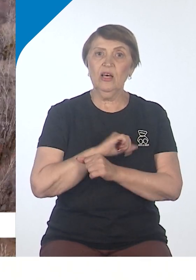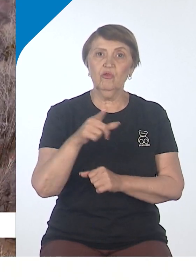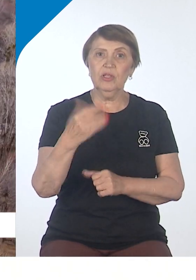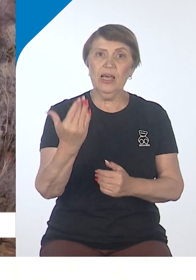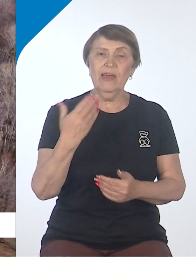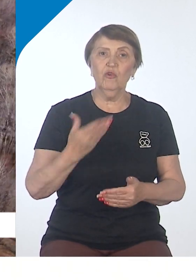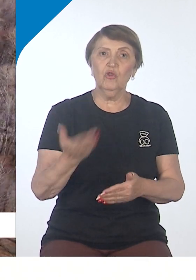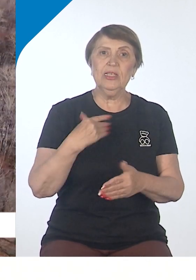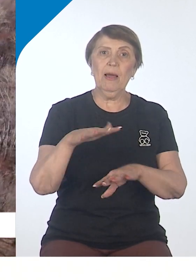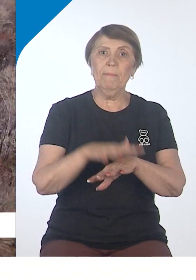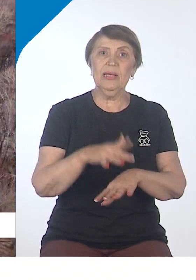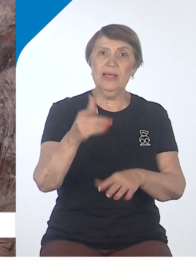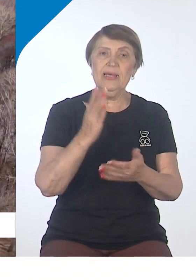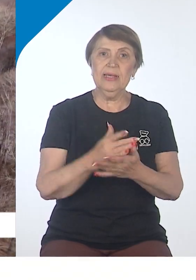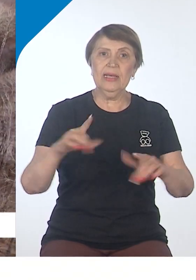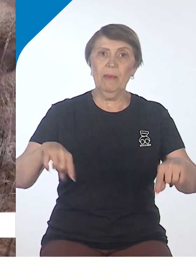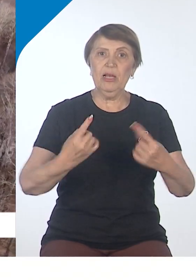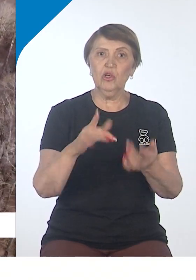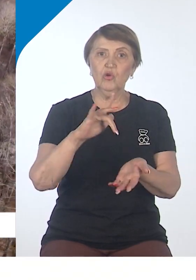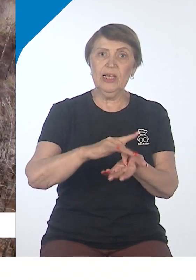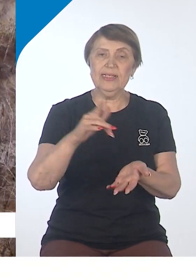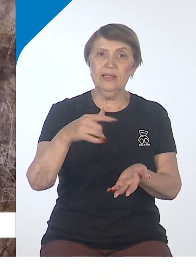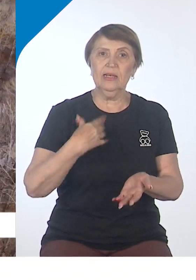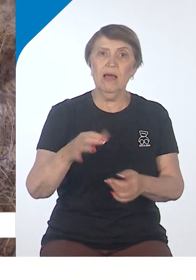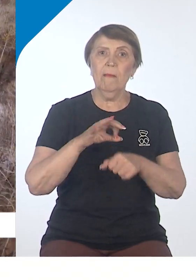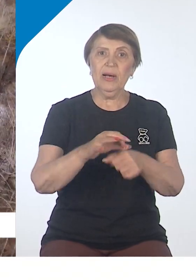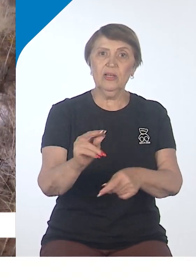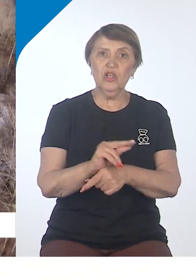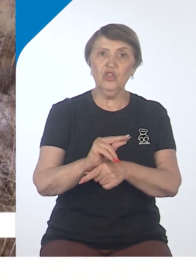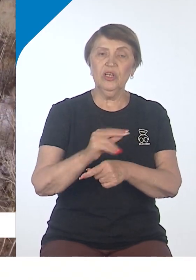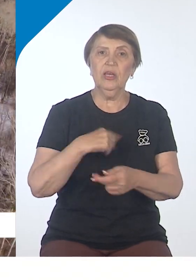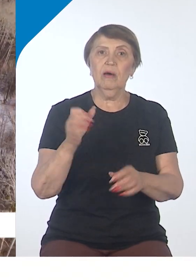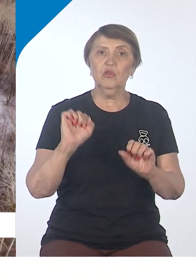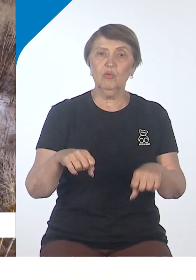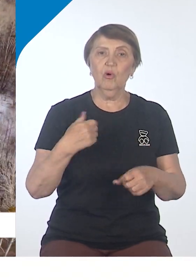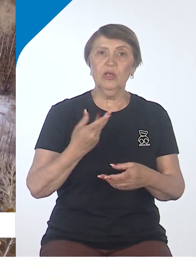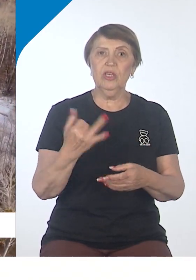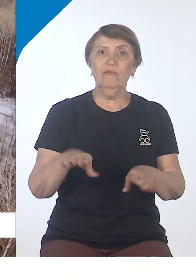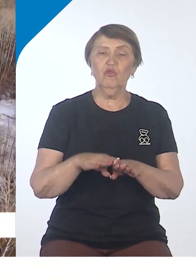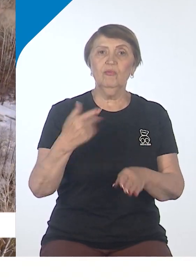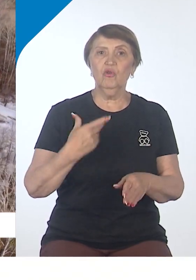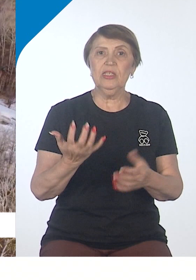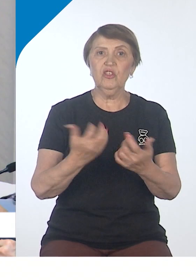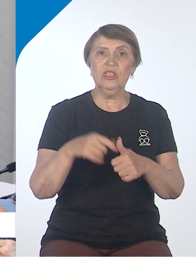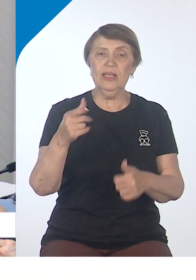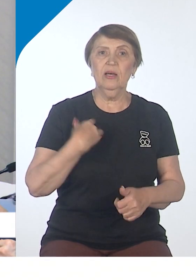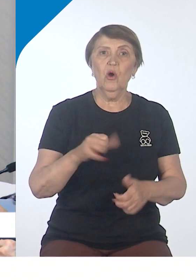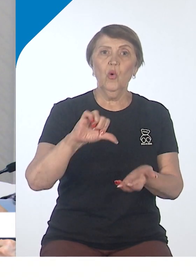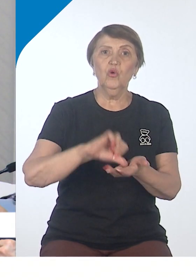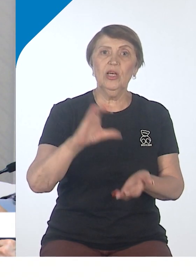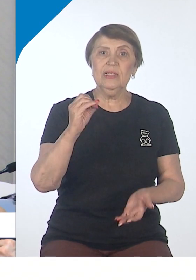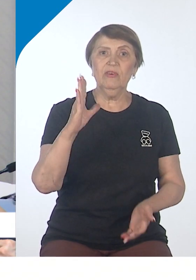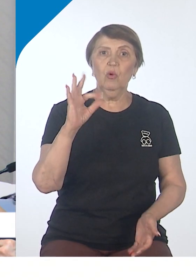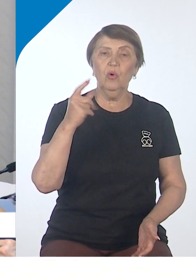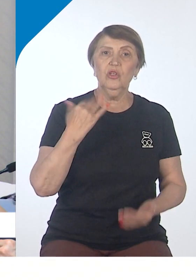базе планируется создание реабилитационного центра. Проходить лечение там смогут в том числе участники СВО. А еще сейчас